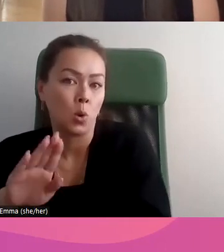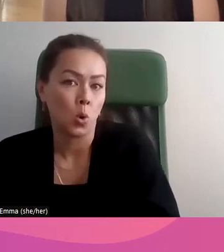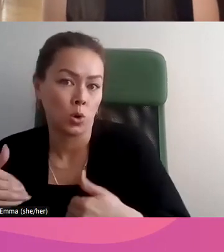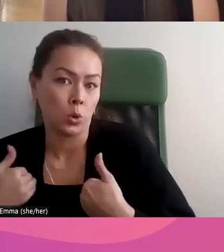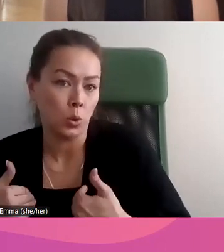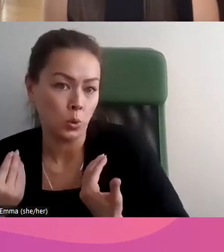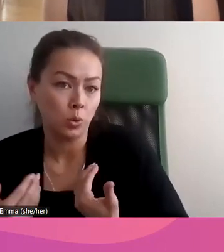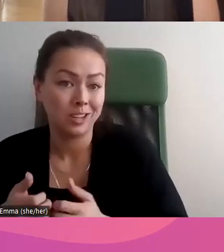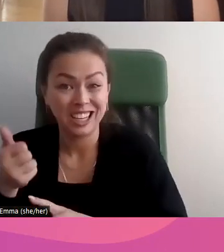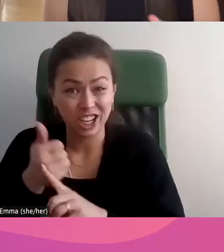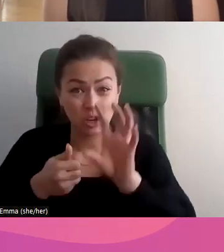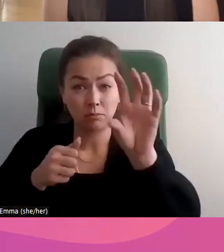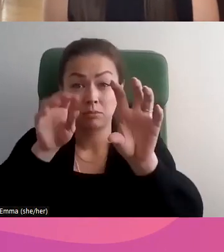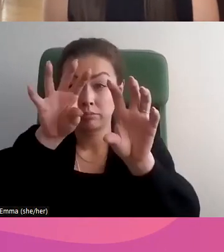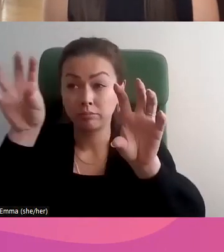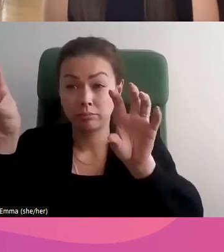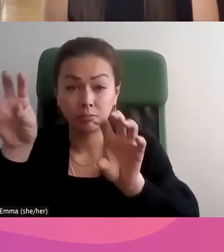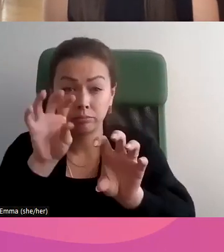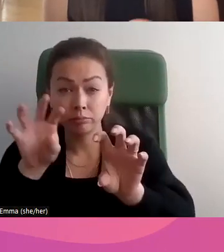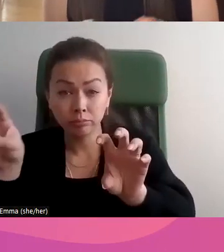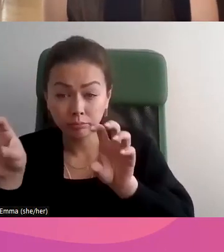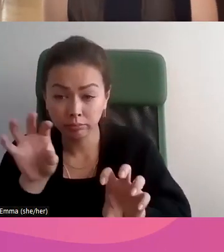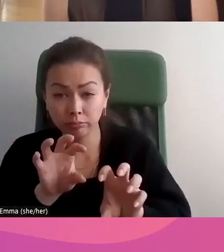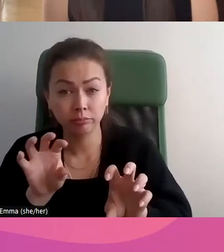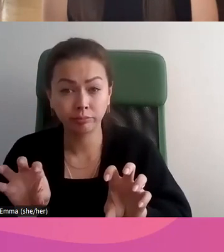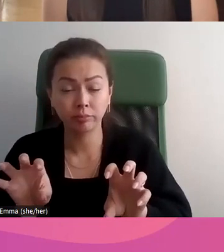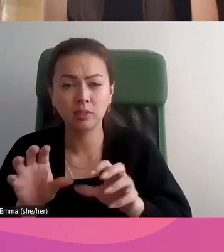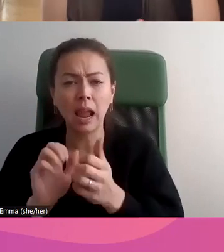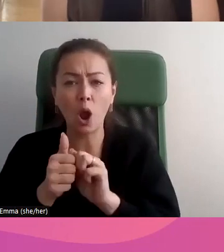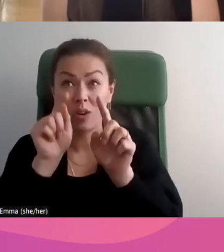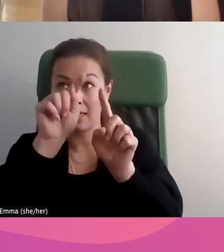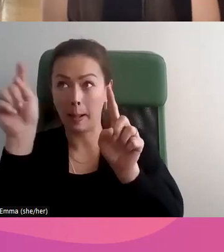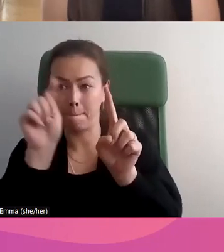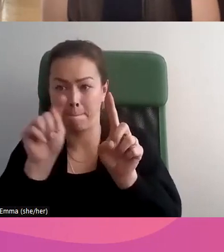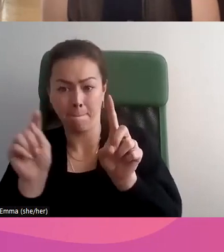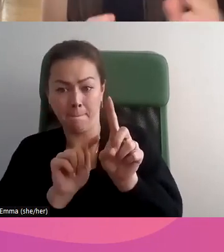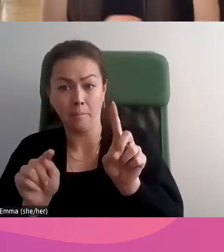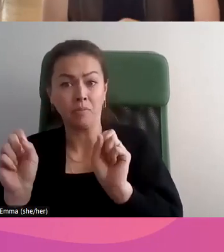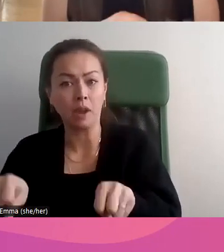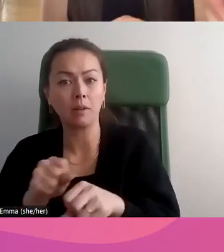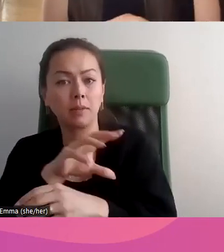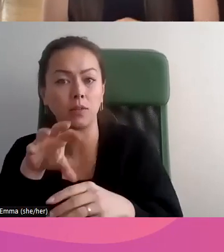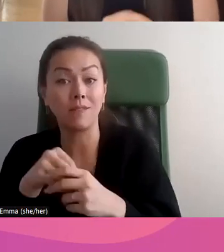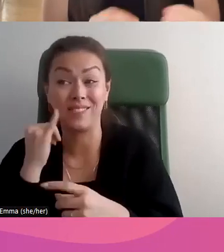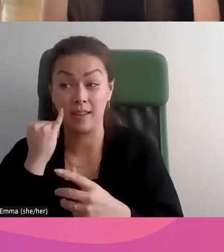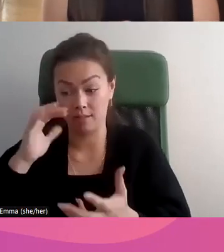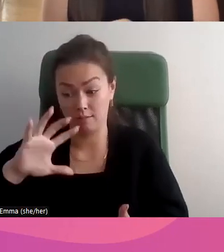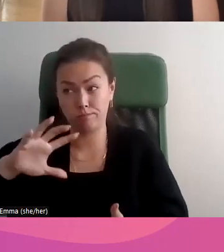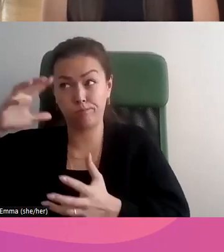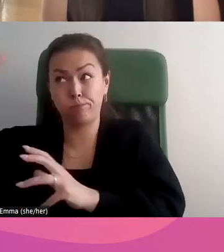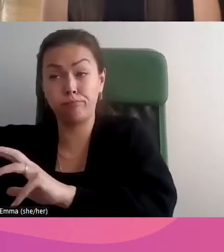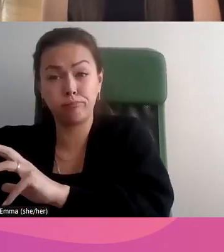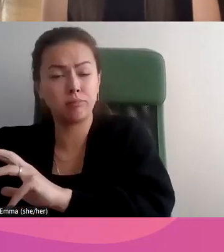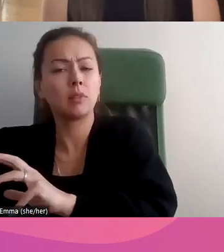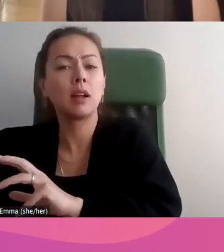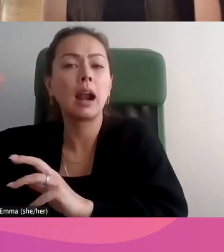travaillent. Nous demandons aux jeunes de penser à chacun des carrés et de penser à la façon dont